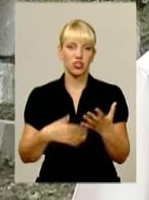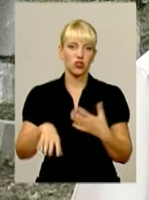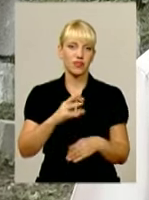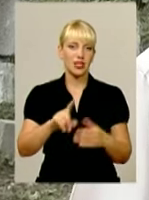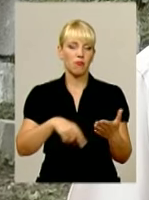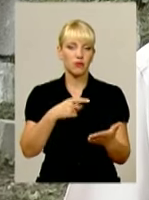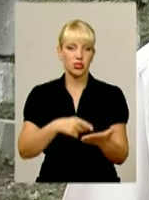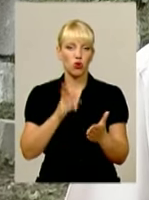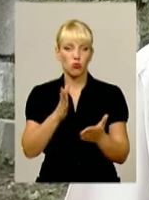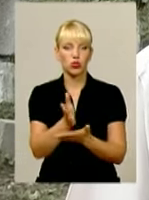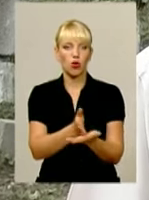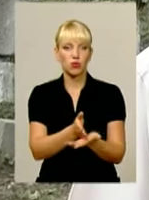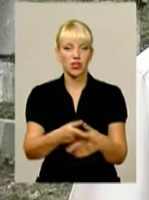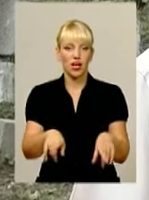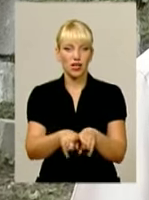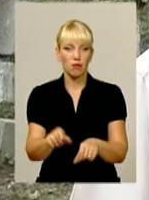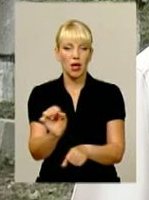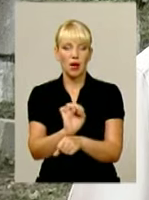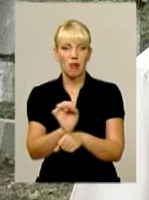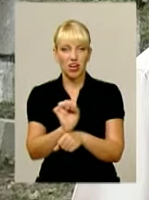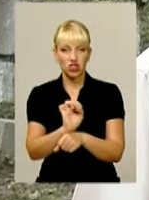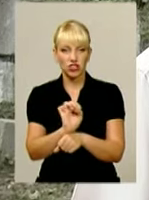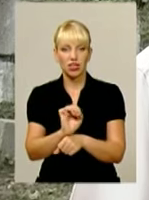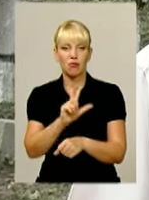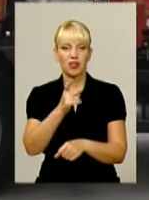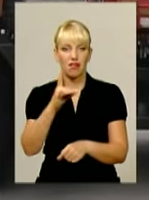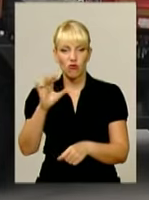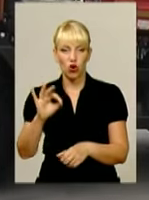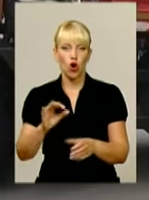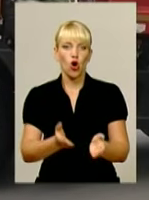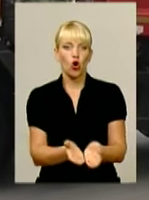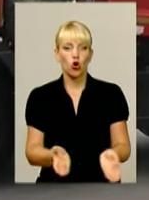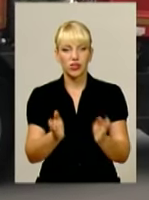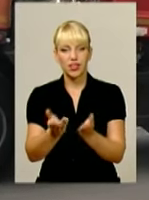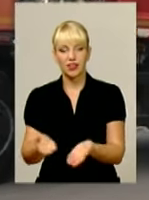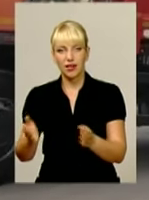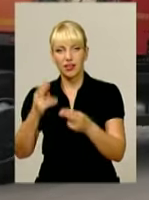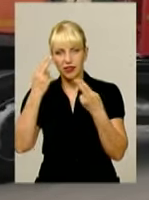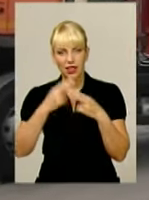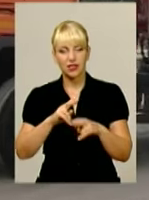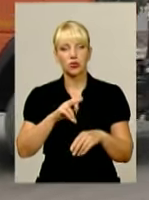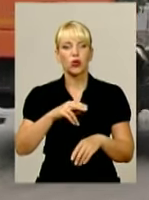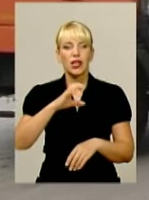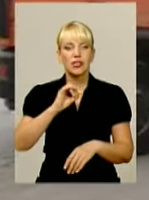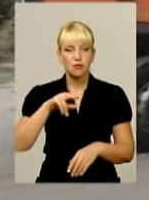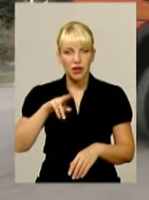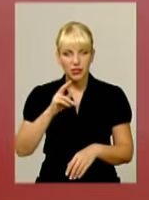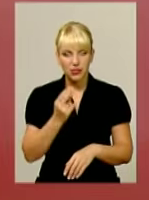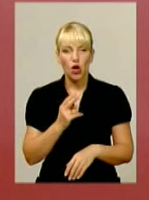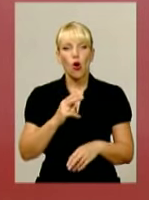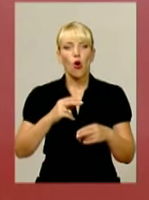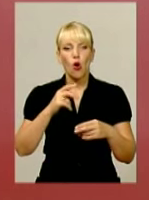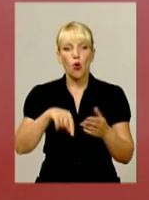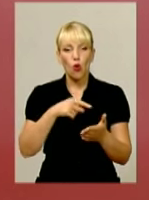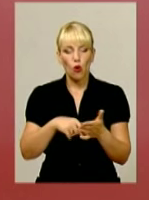обслуговуватись такими машинами і з євроконтейнерами. Технікою нині спецкомунтранс оснащений 100%. Та